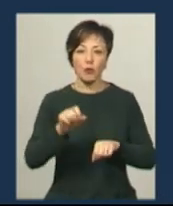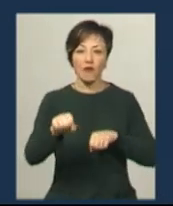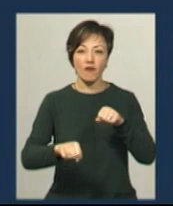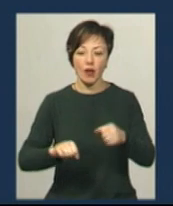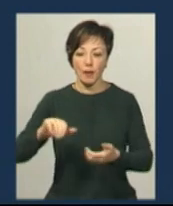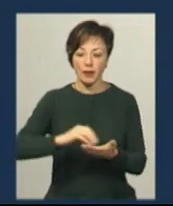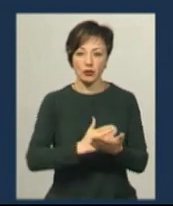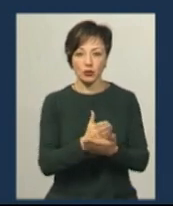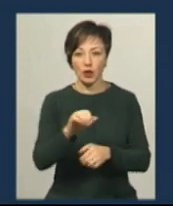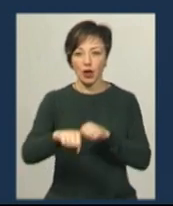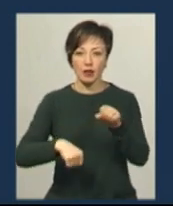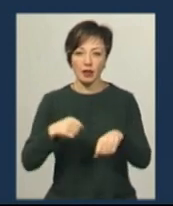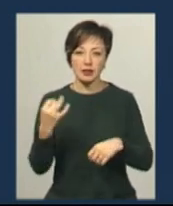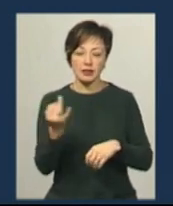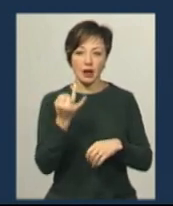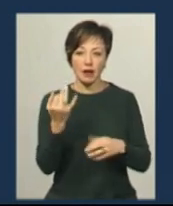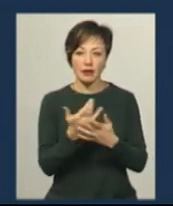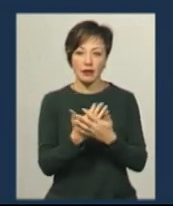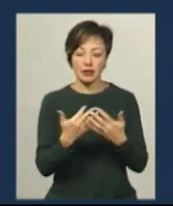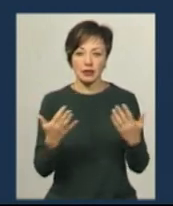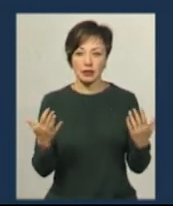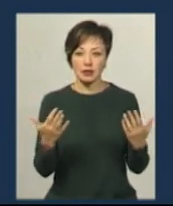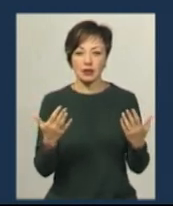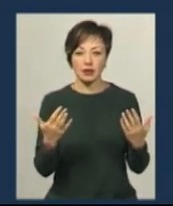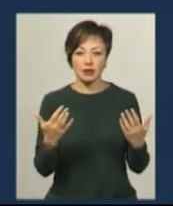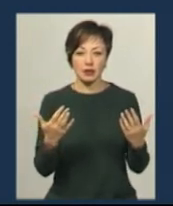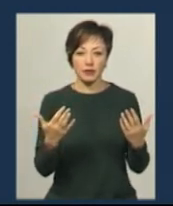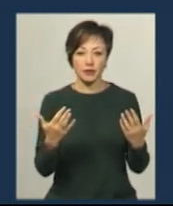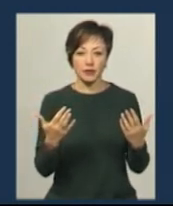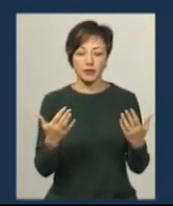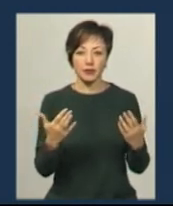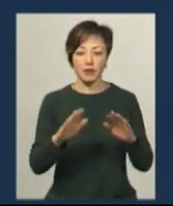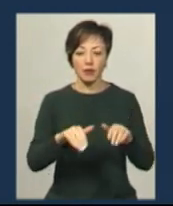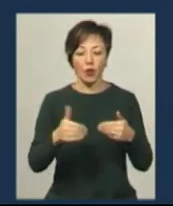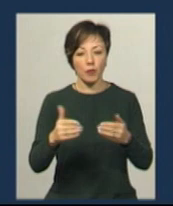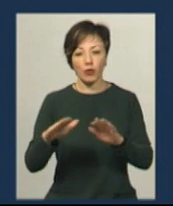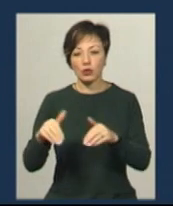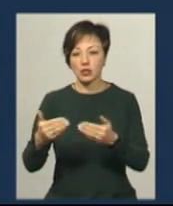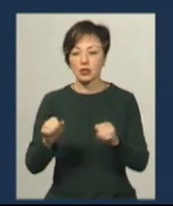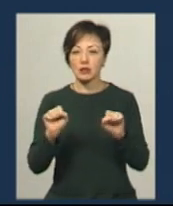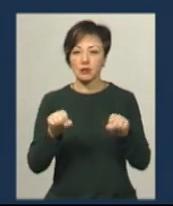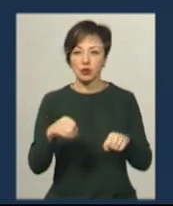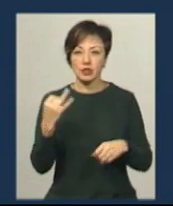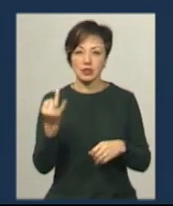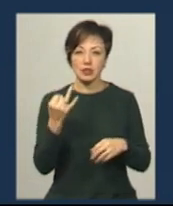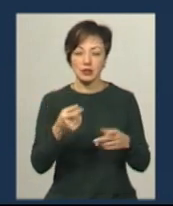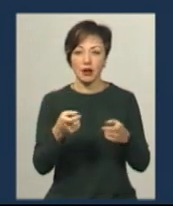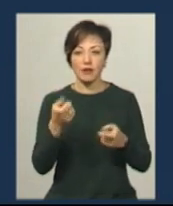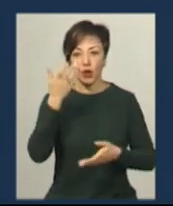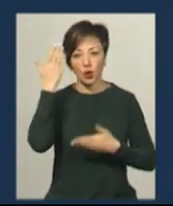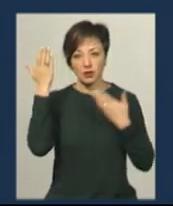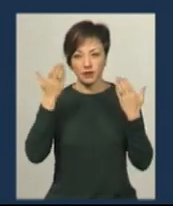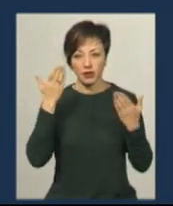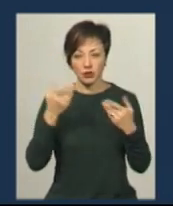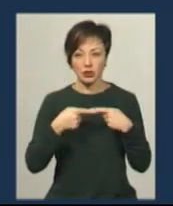тут їздять, катаються такі цікаві, різні ми їм вже на працьові пропозиції. Можна їх зацікавити, розважити і